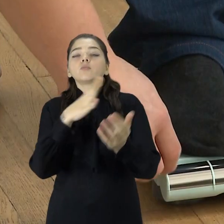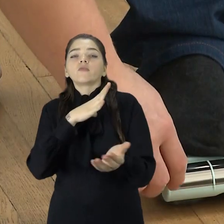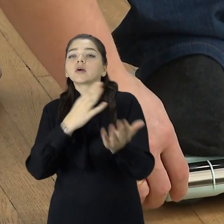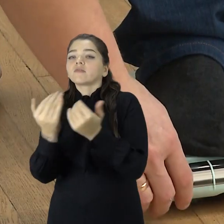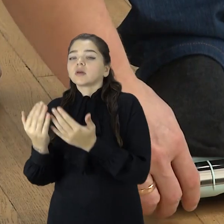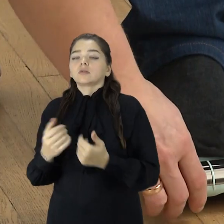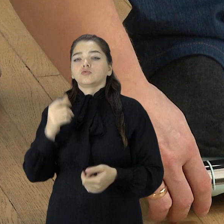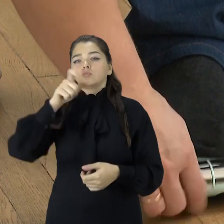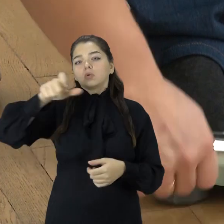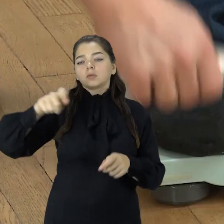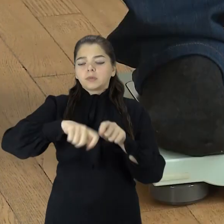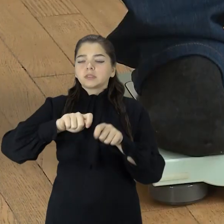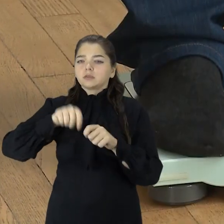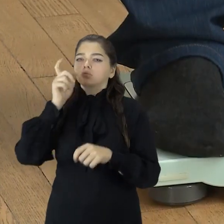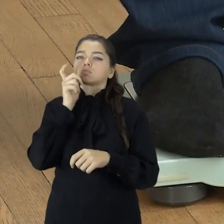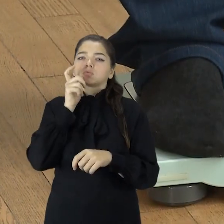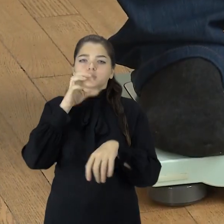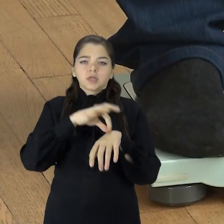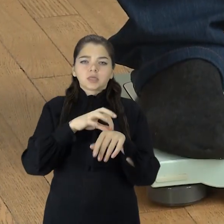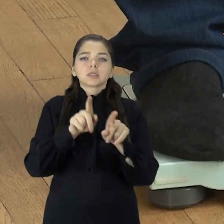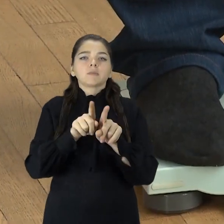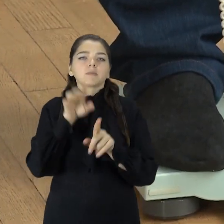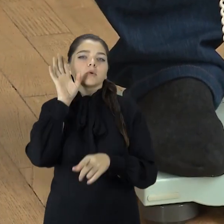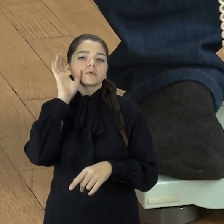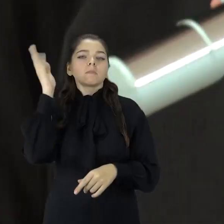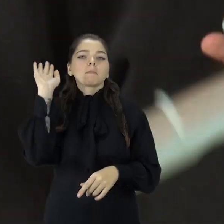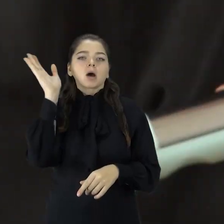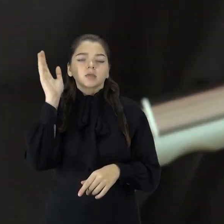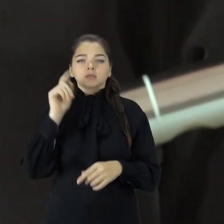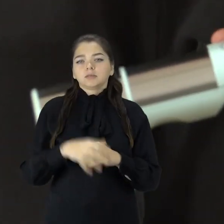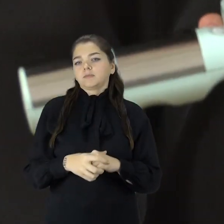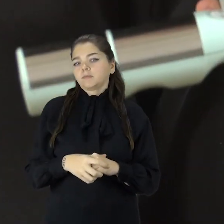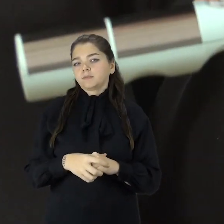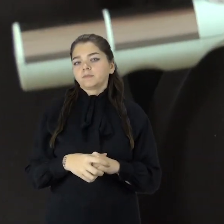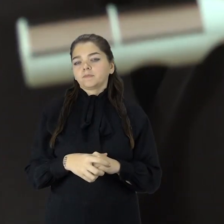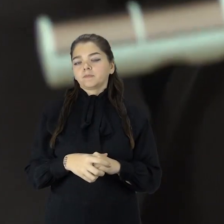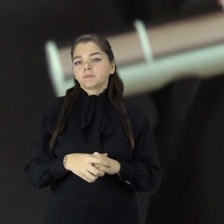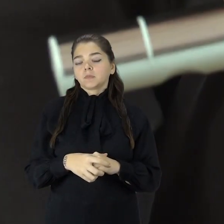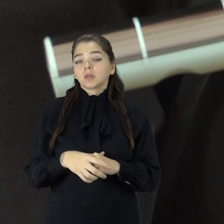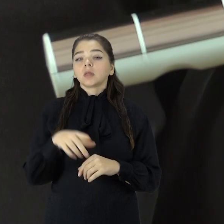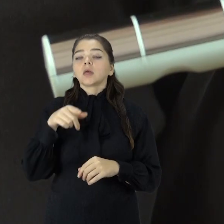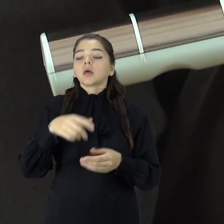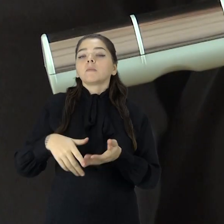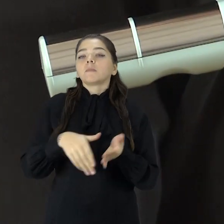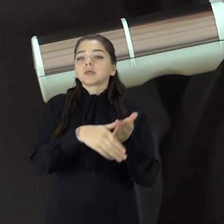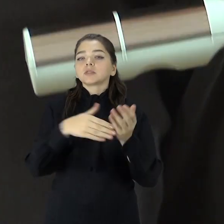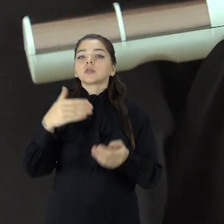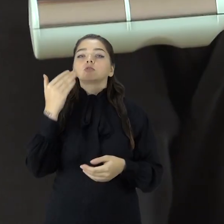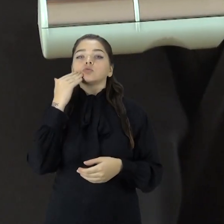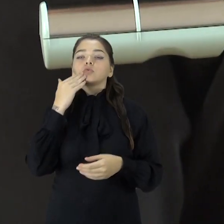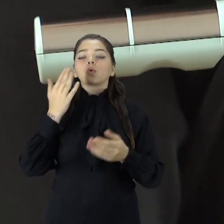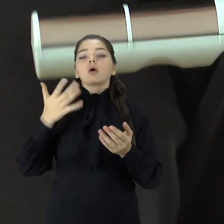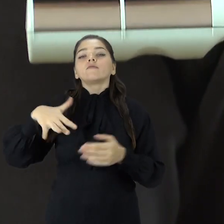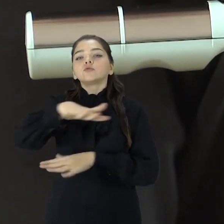dėl cukrinio diabeto, bei iškausyti paskaitą, kurią vedė patyrusiai endokronologijai. Padedant Šiaulių visuomenės veikatos